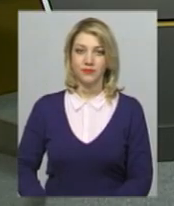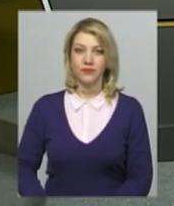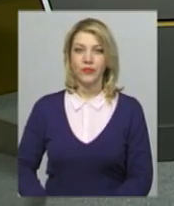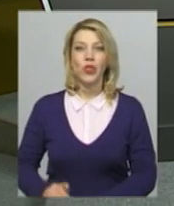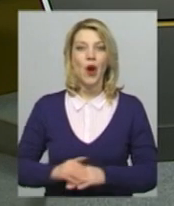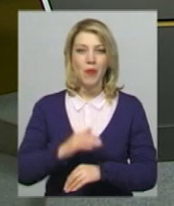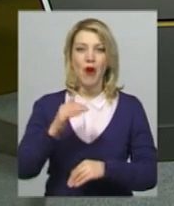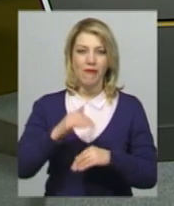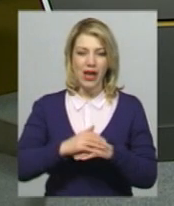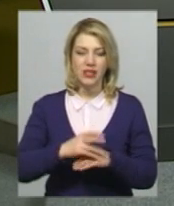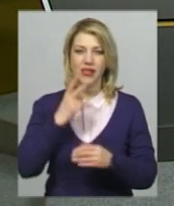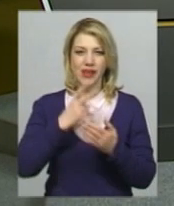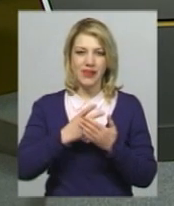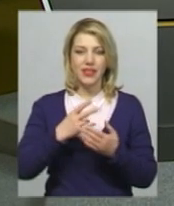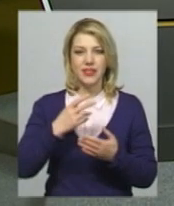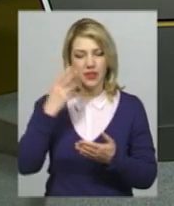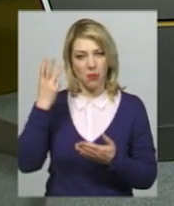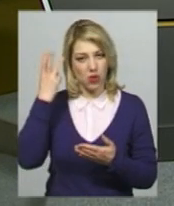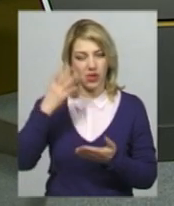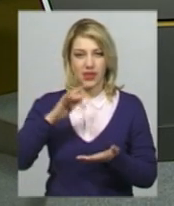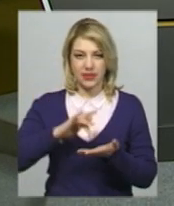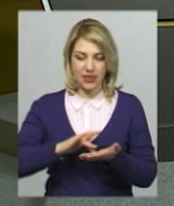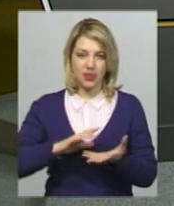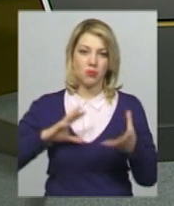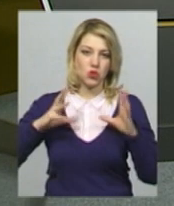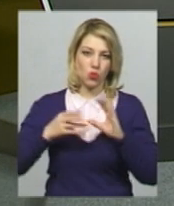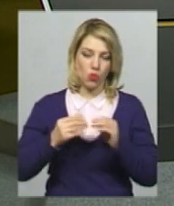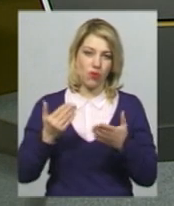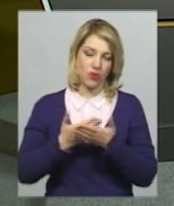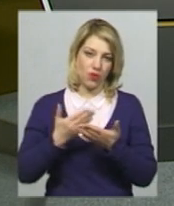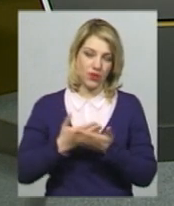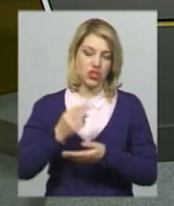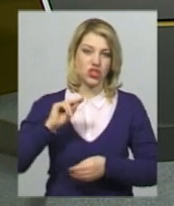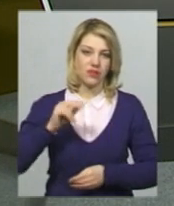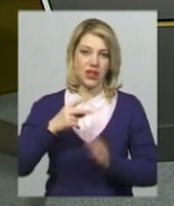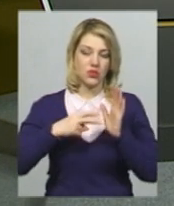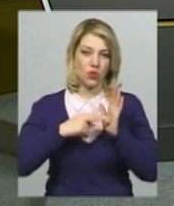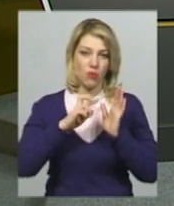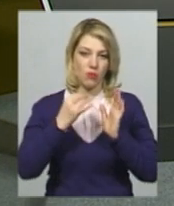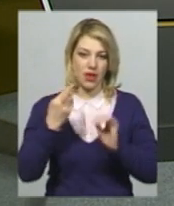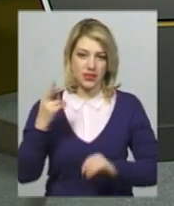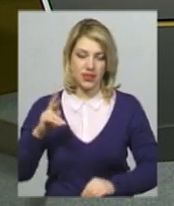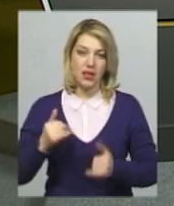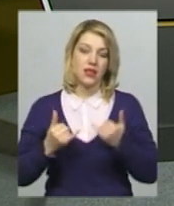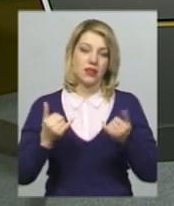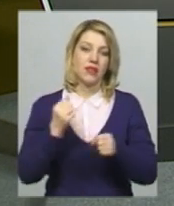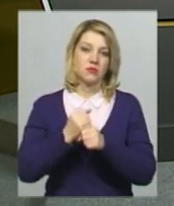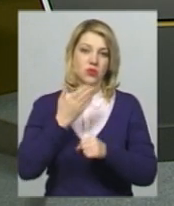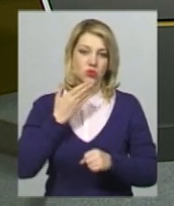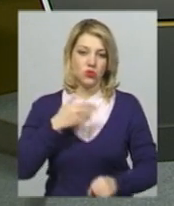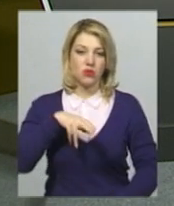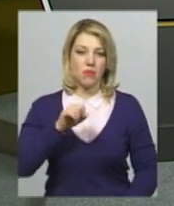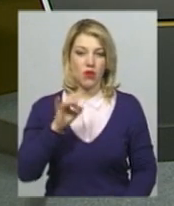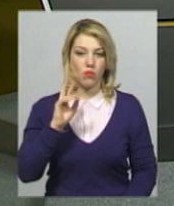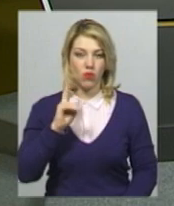Доброго вечора! В ефірі Суспільного мовника «Поділля Центр» під сумковий випуск новин четверга, 7 березня. Для вас працює ведуча Світлана